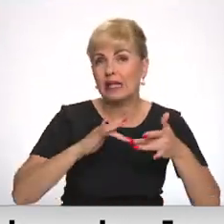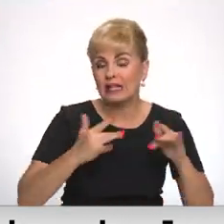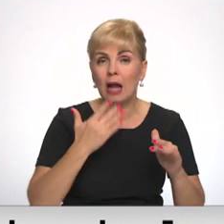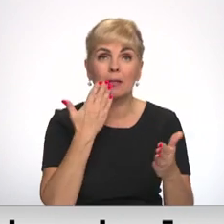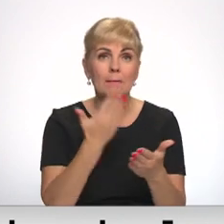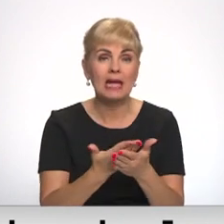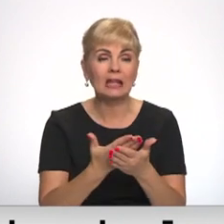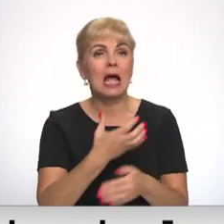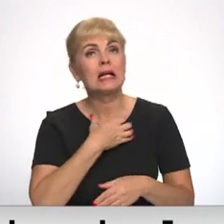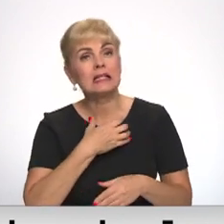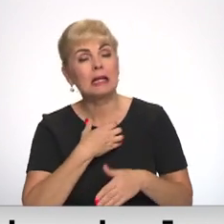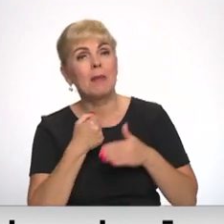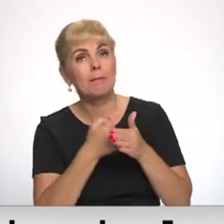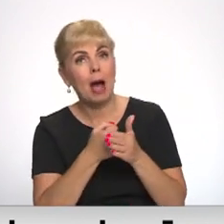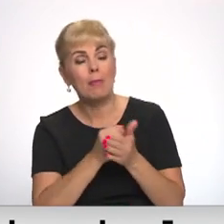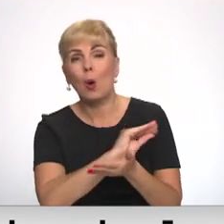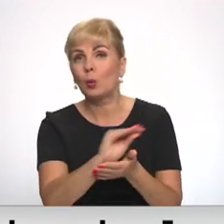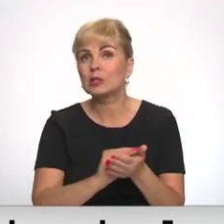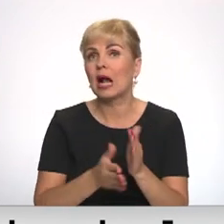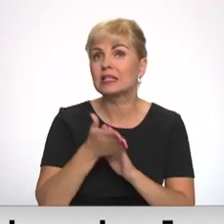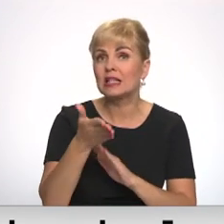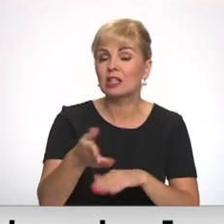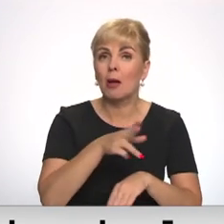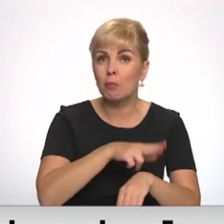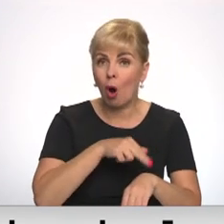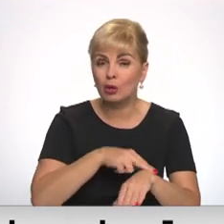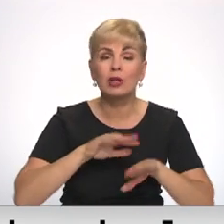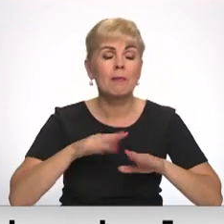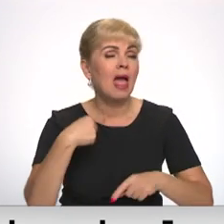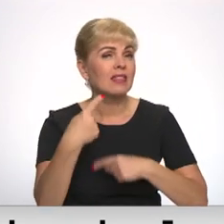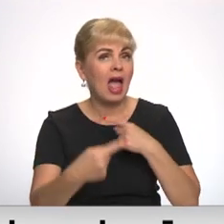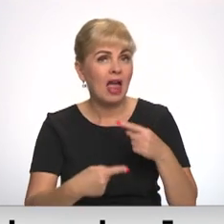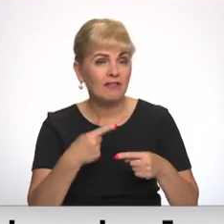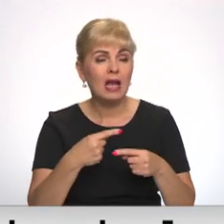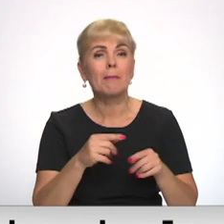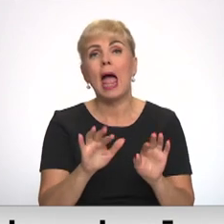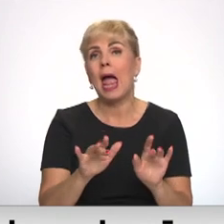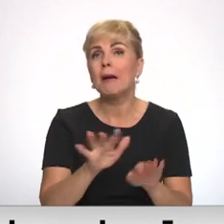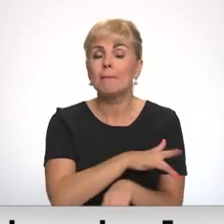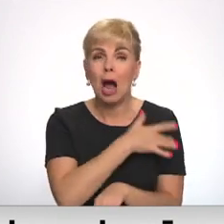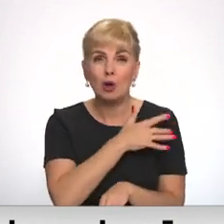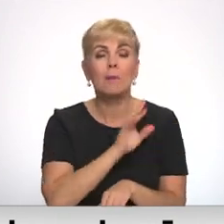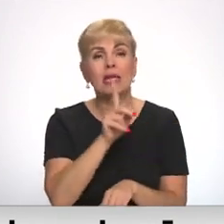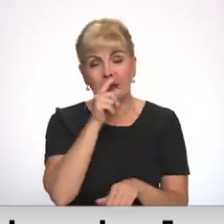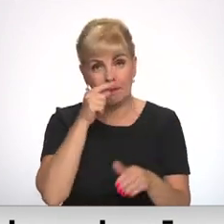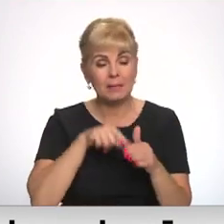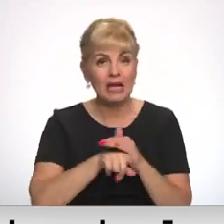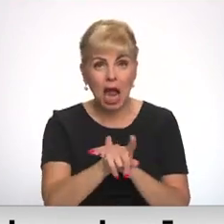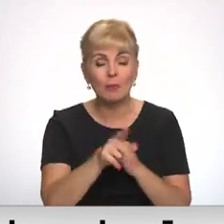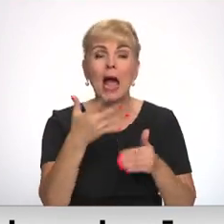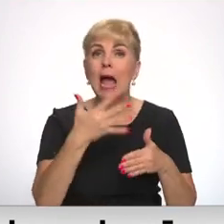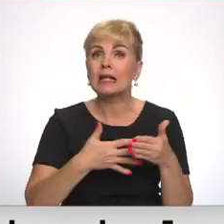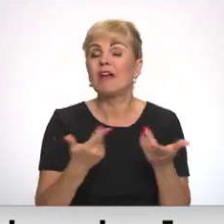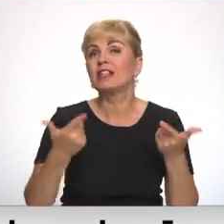pieteikties slimības pabalstam vai uzrakstīt iesniegumu policijai. Taču nevienmēr šādi e-pakalpojumi ir pieejami. Revīzijas